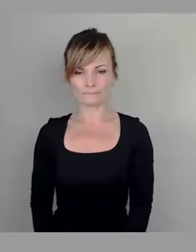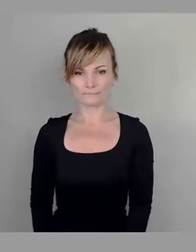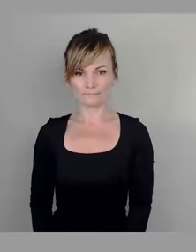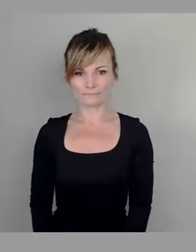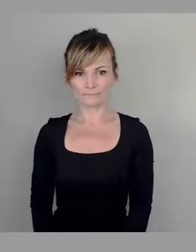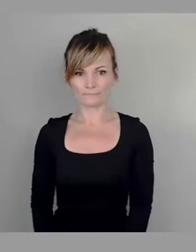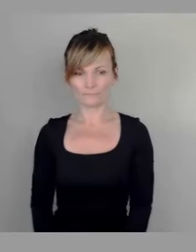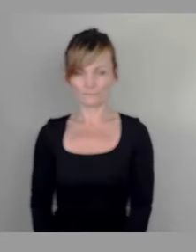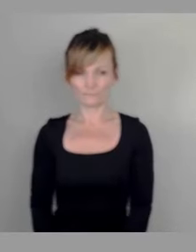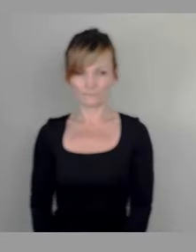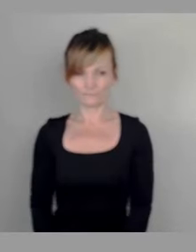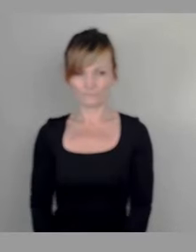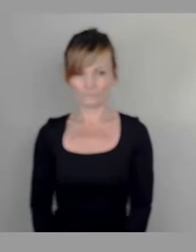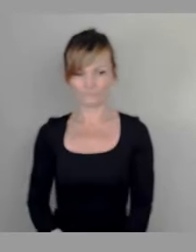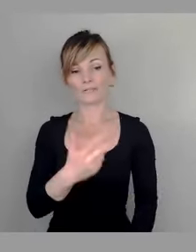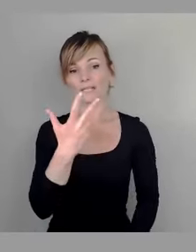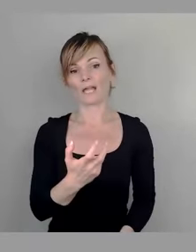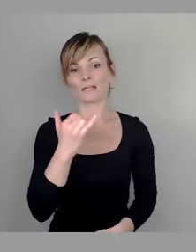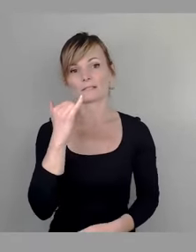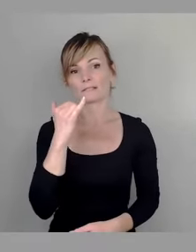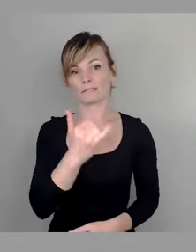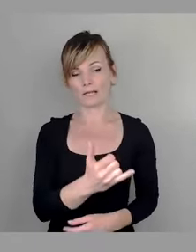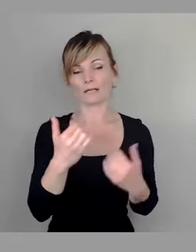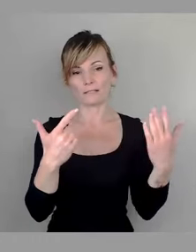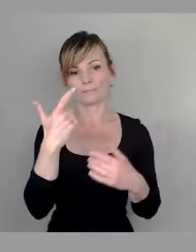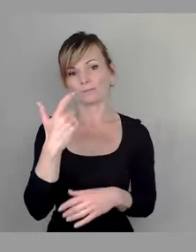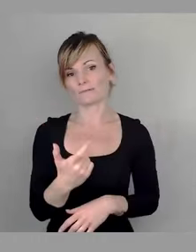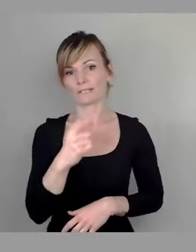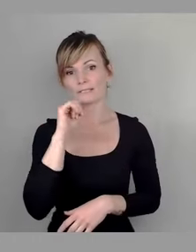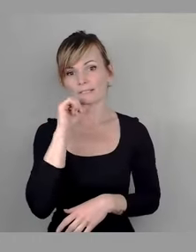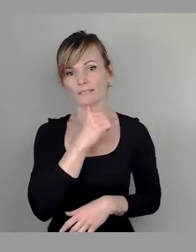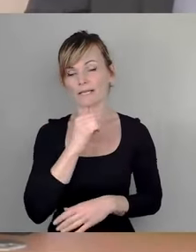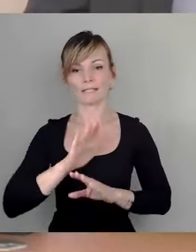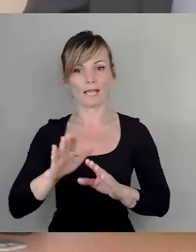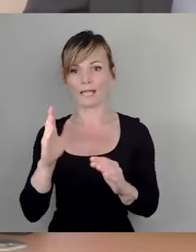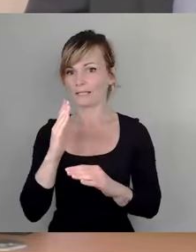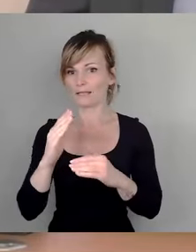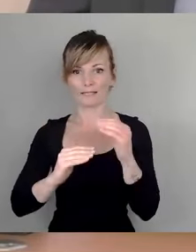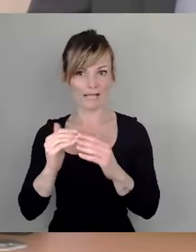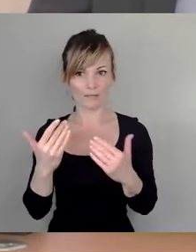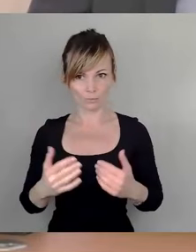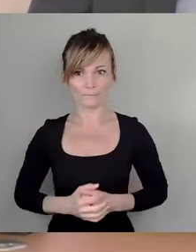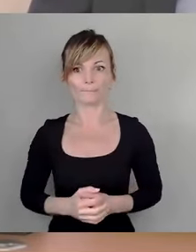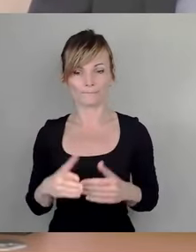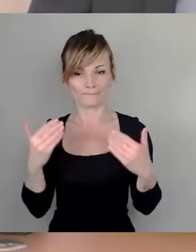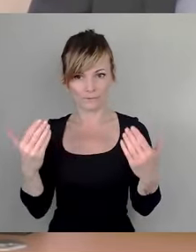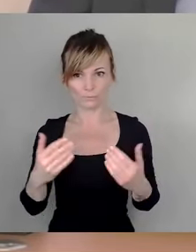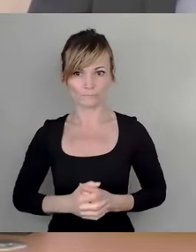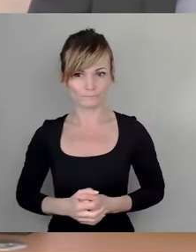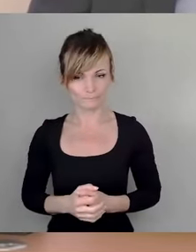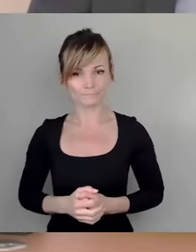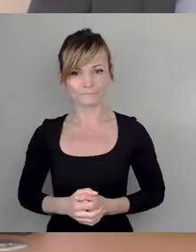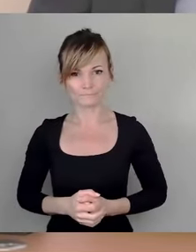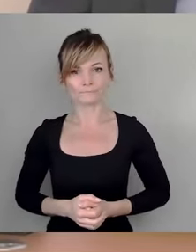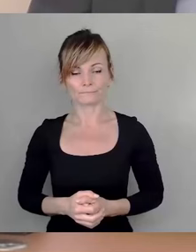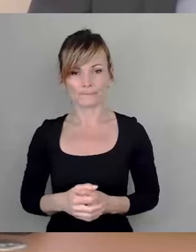30 Ja-Stimmen, 27 Nein-Stimmen und keine Enthaltung.